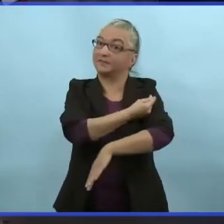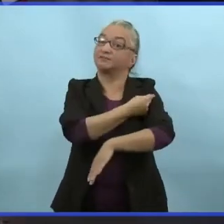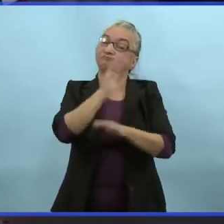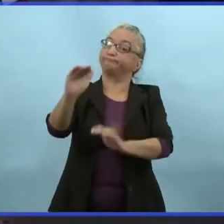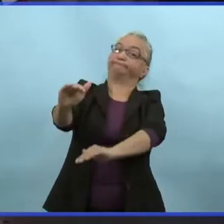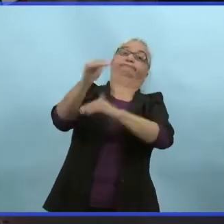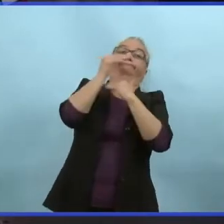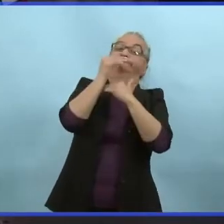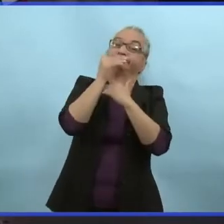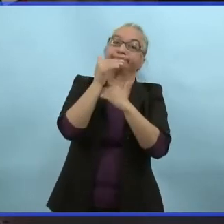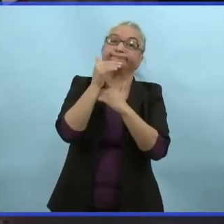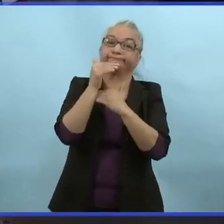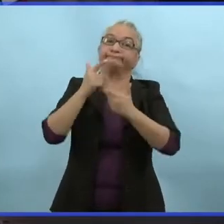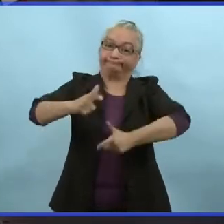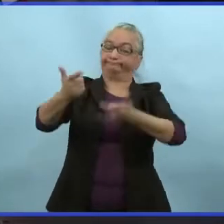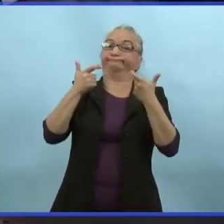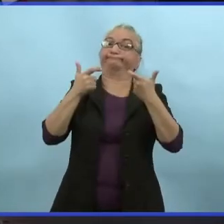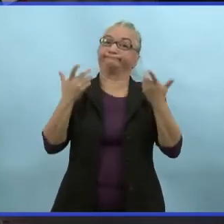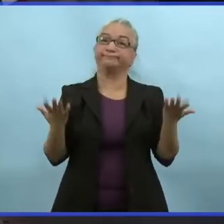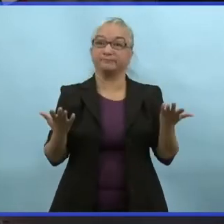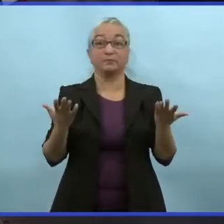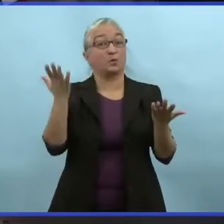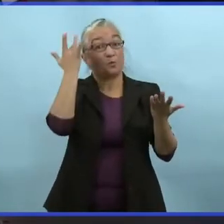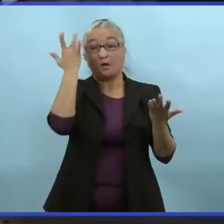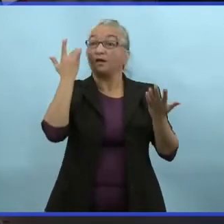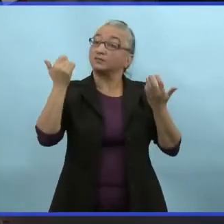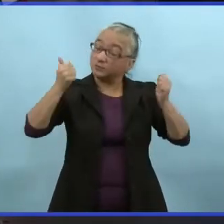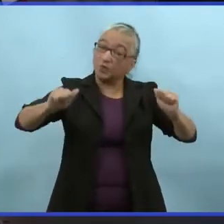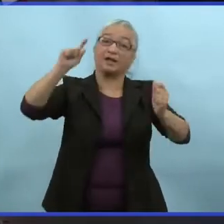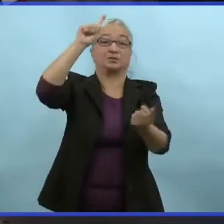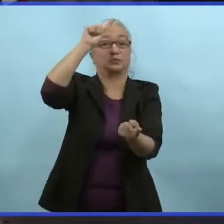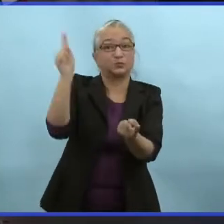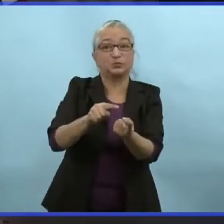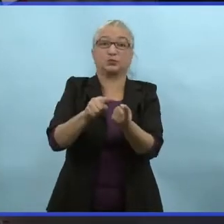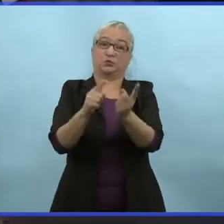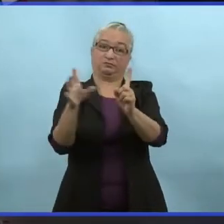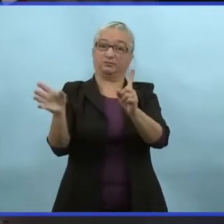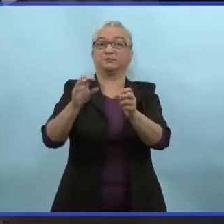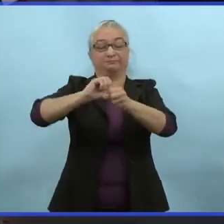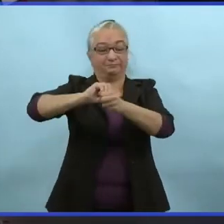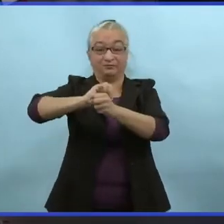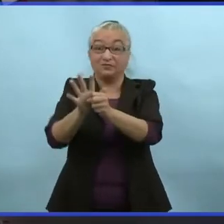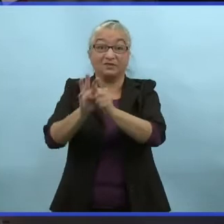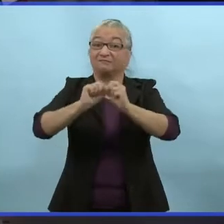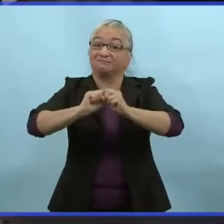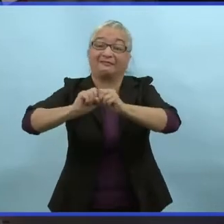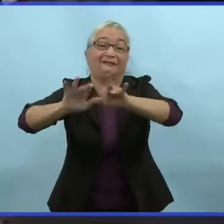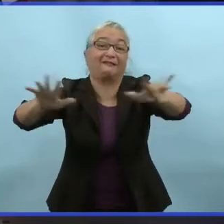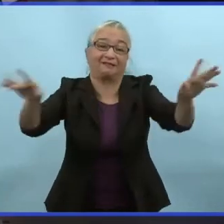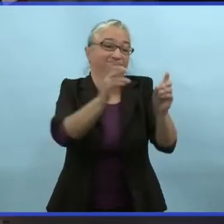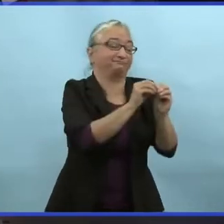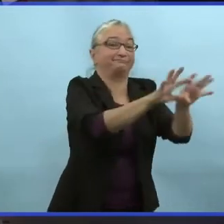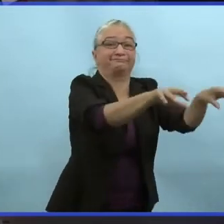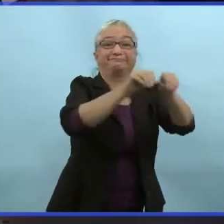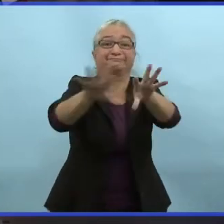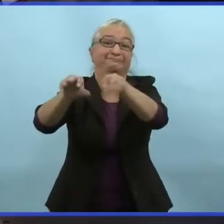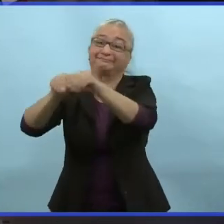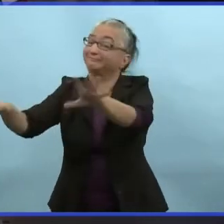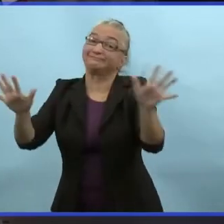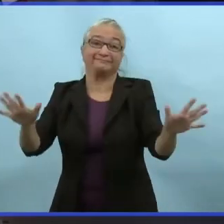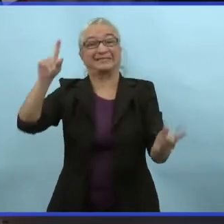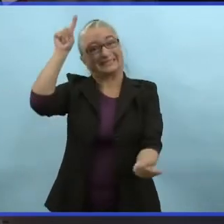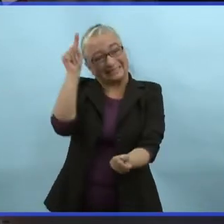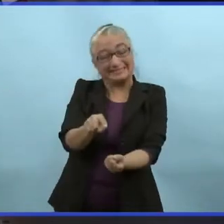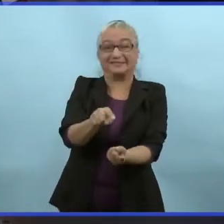possibles, tandis que les personnes qui ne sont pas vaccinées voient leurs activités réduites. Et ça, c'est pour réduire la